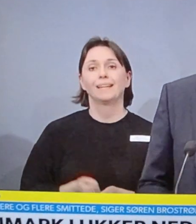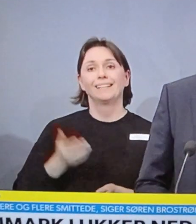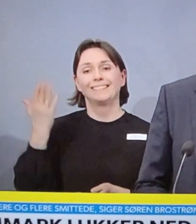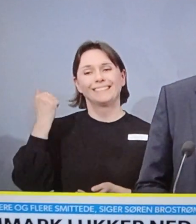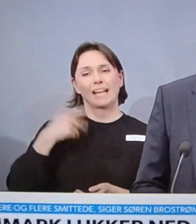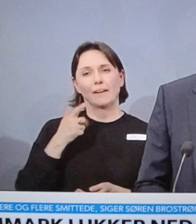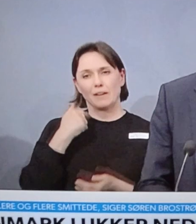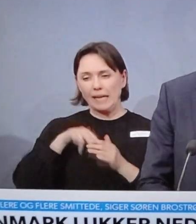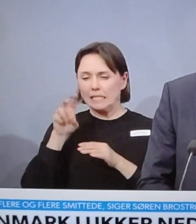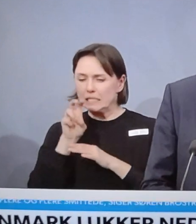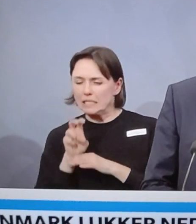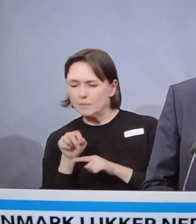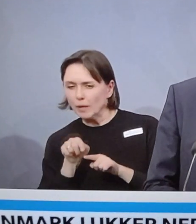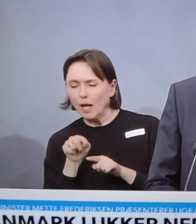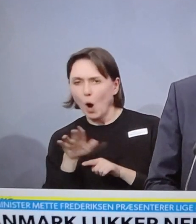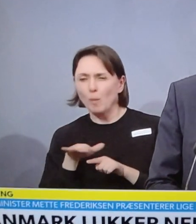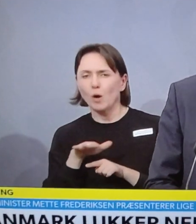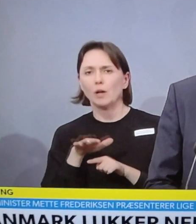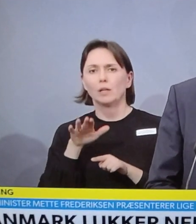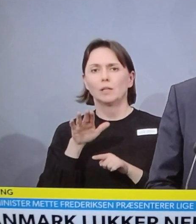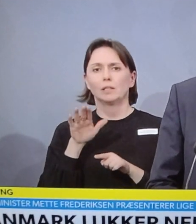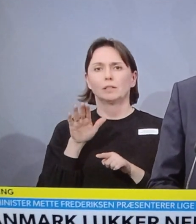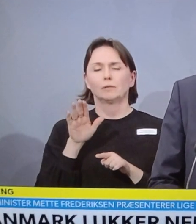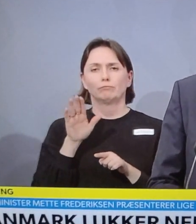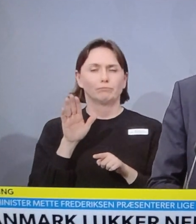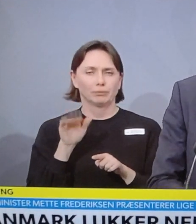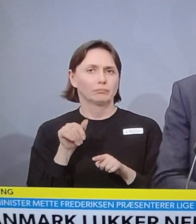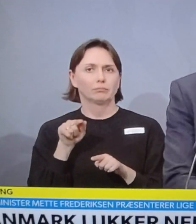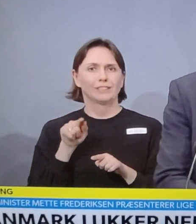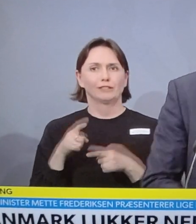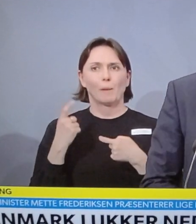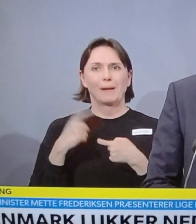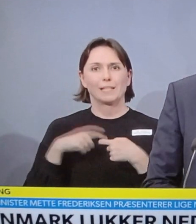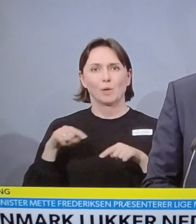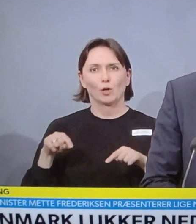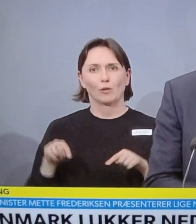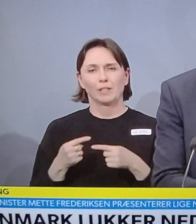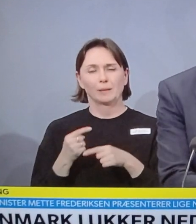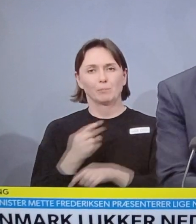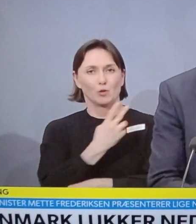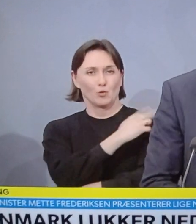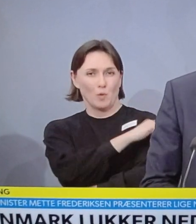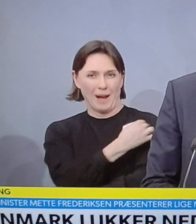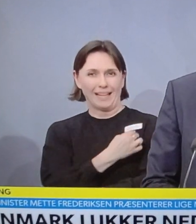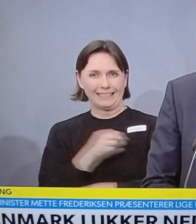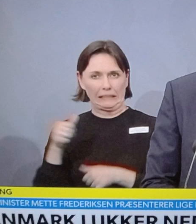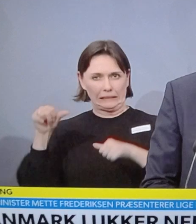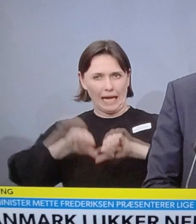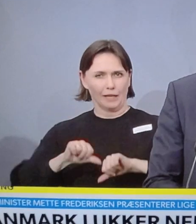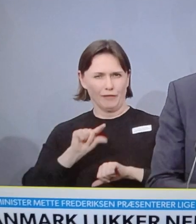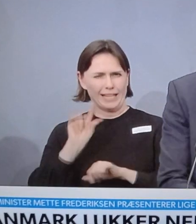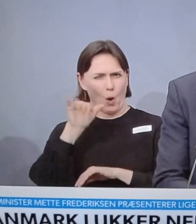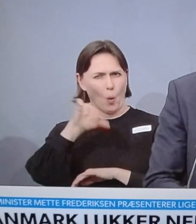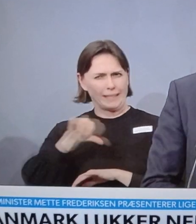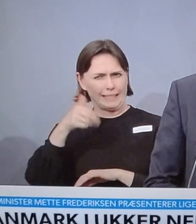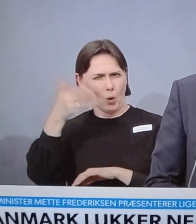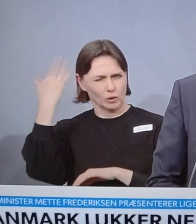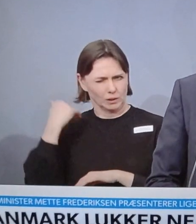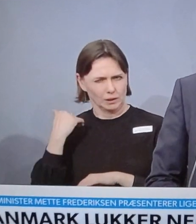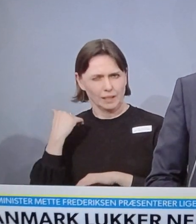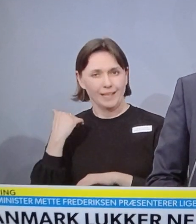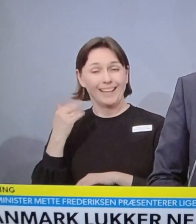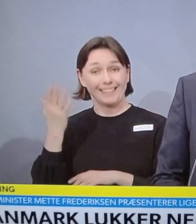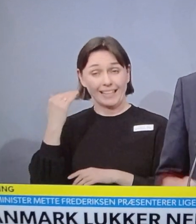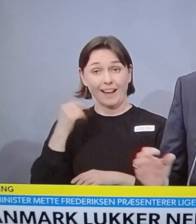og se på det, det var i forbindelse med, at man var i Danmark, det var i forbindelse med konflikten, sygeplejerskestrækken derfor lidt over 10 år siden. Dengang var det